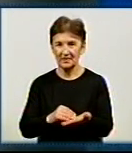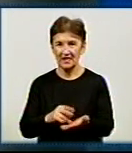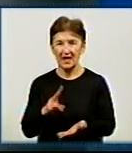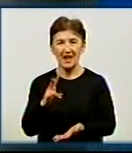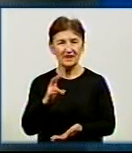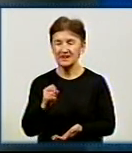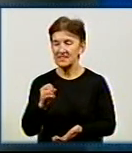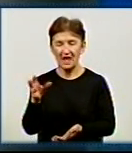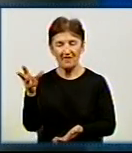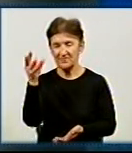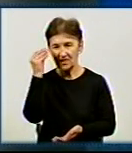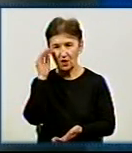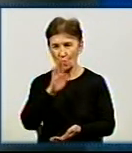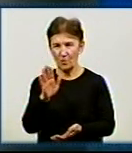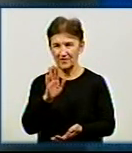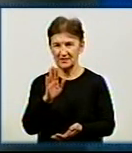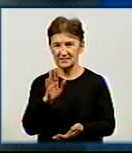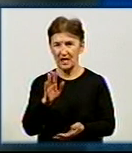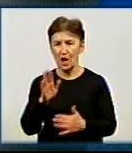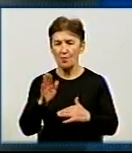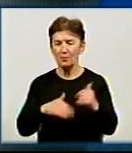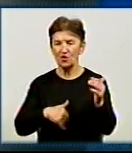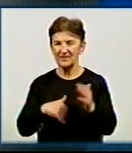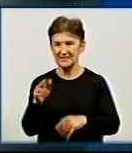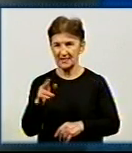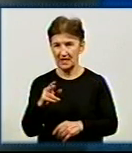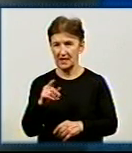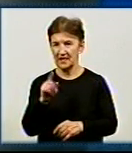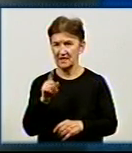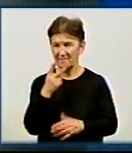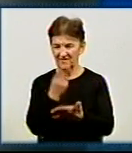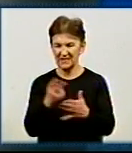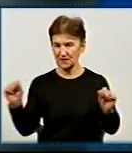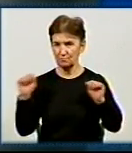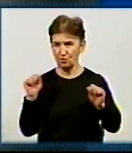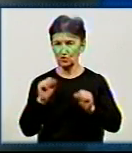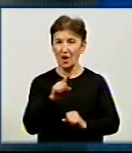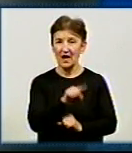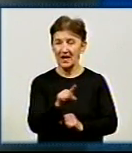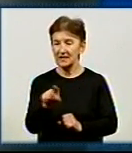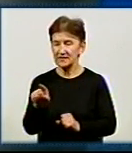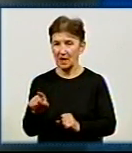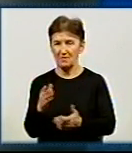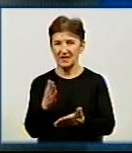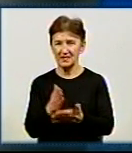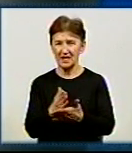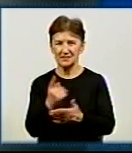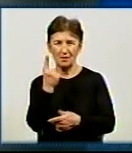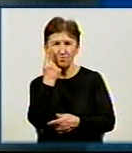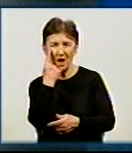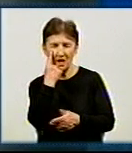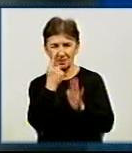професіональні види спорту в цій премії. Там відповідна кількість очок, які